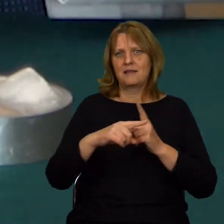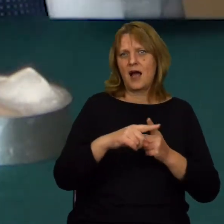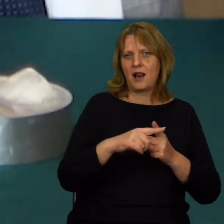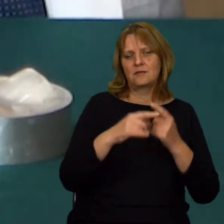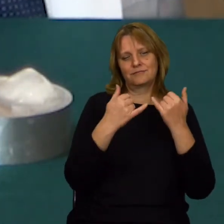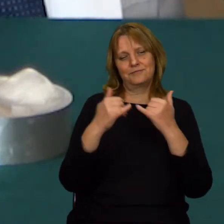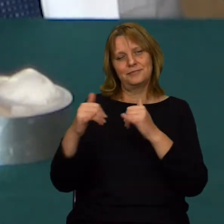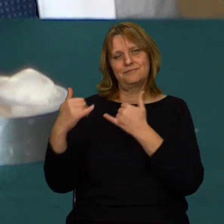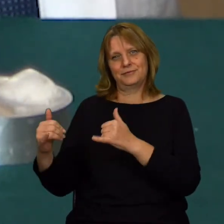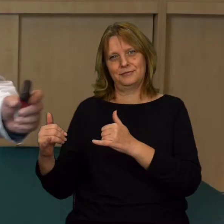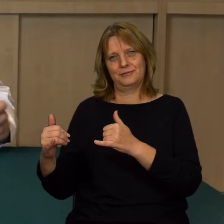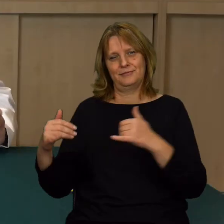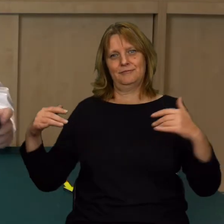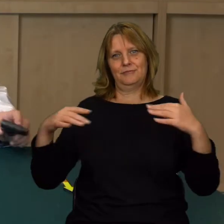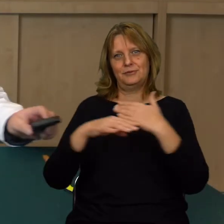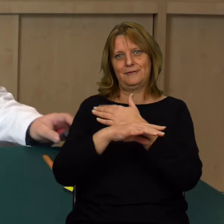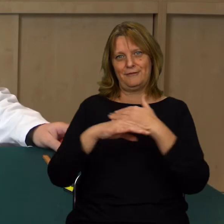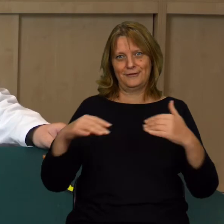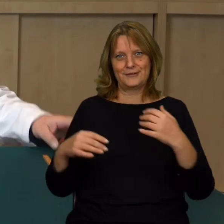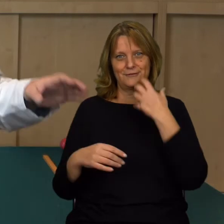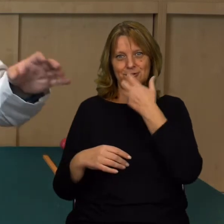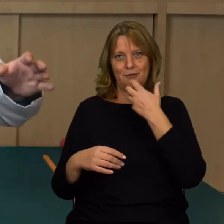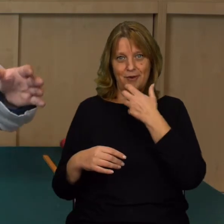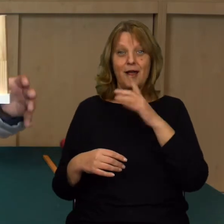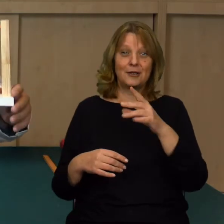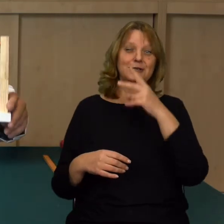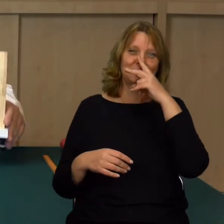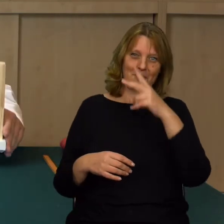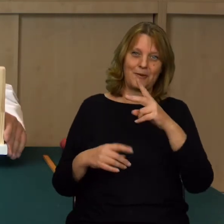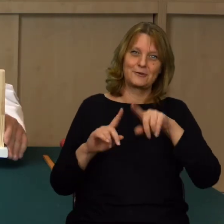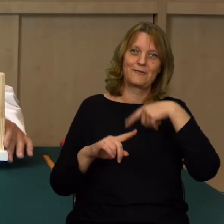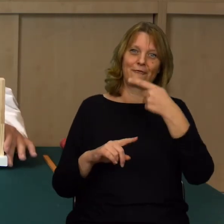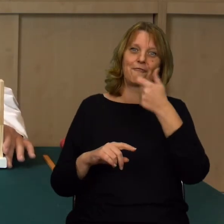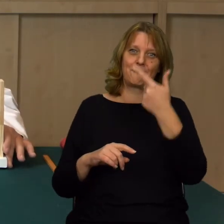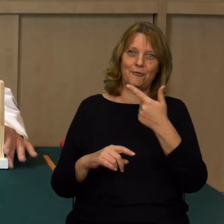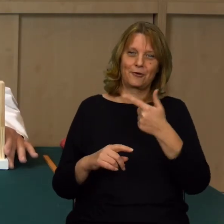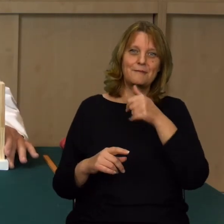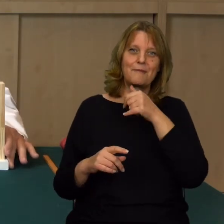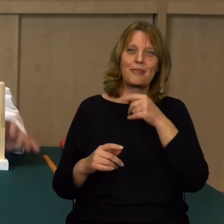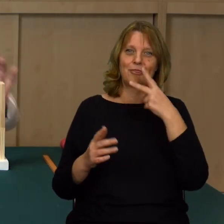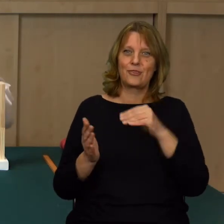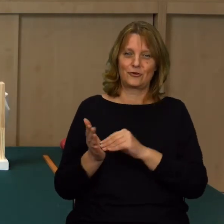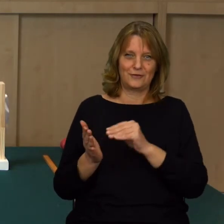miały też różne przewodnictwo cieplne. Okaże się to w drugim doświadczeniu.